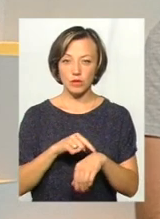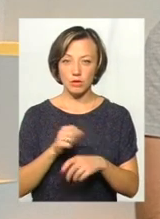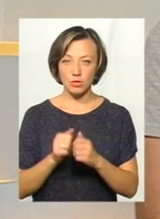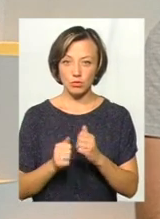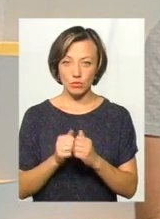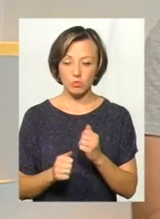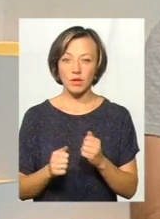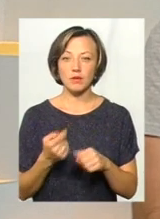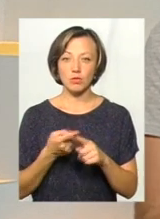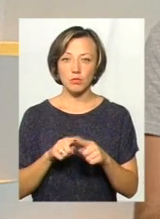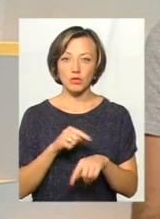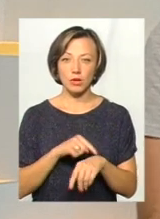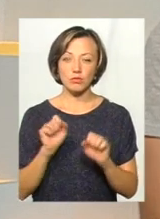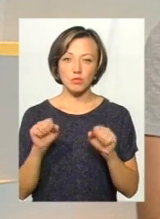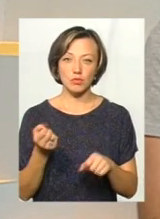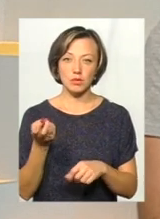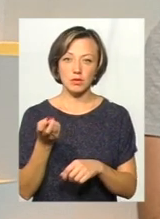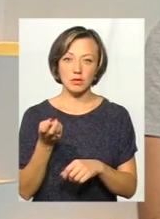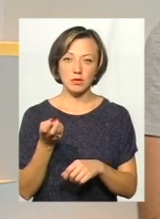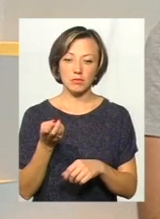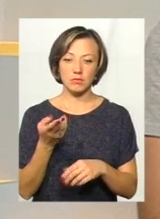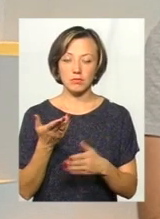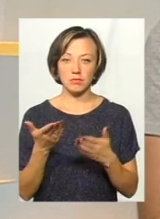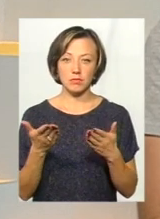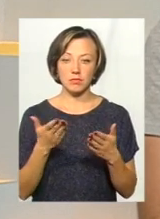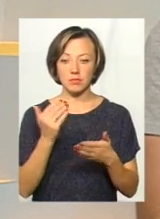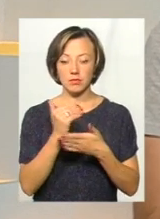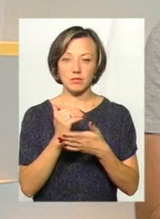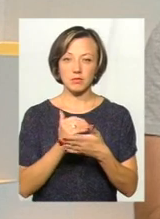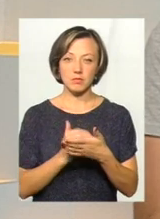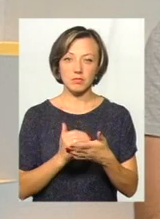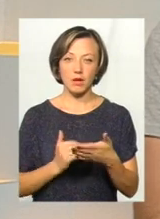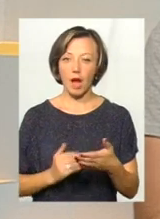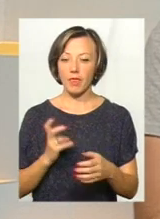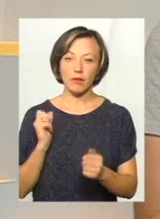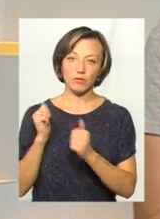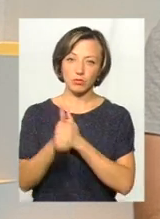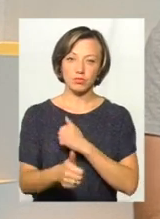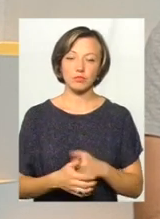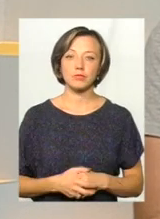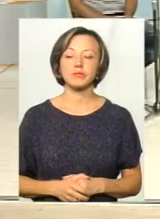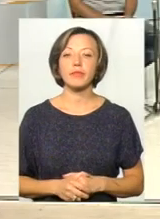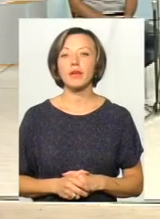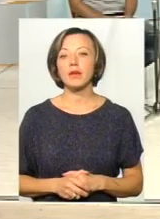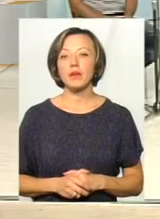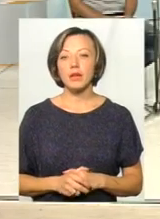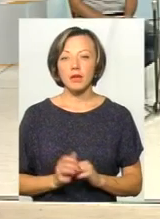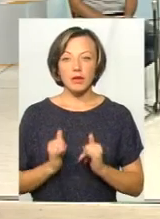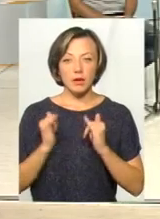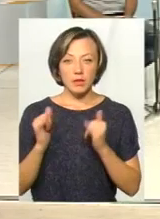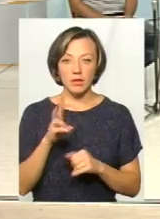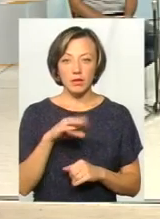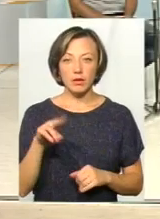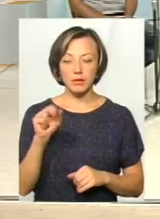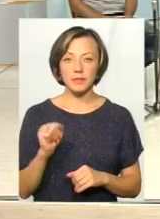відповідно, по цьому часу можна і вибудовуватись, як мінімум, а не вийти. Пані Людмило, скажіть, будь ласка,